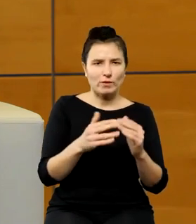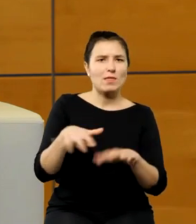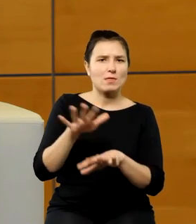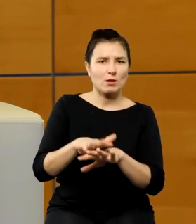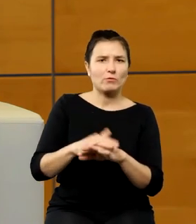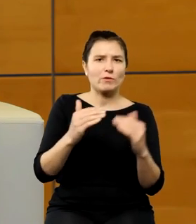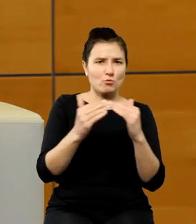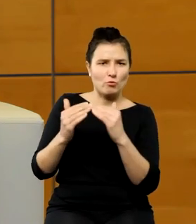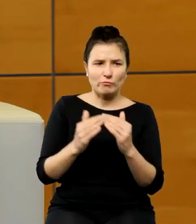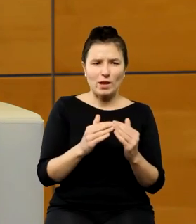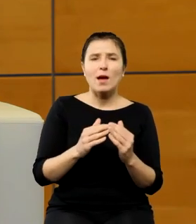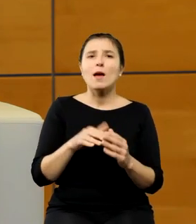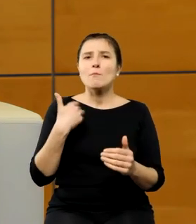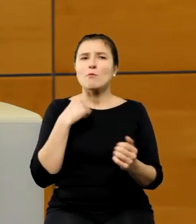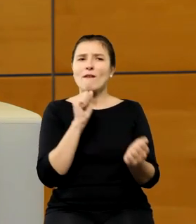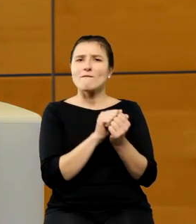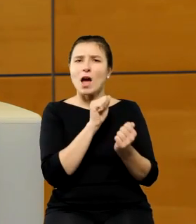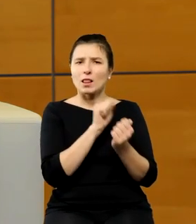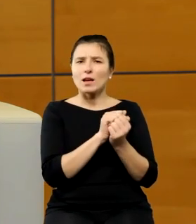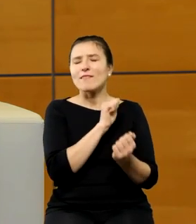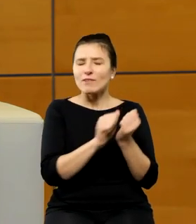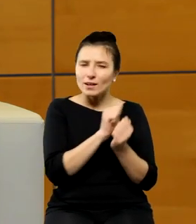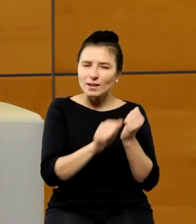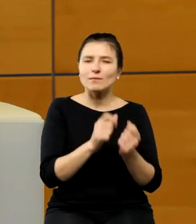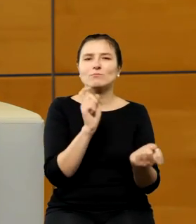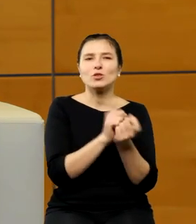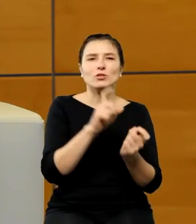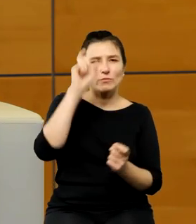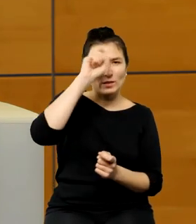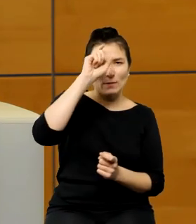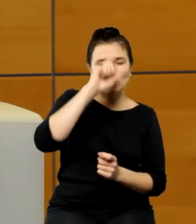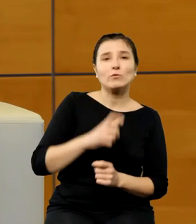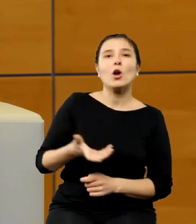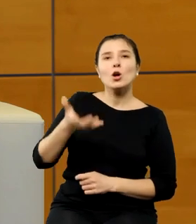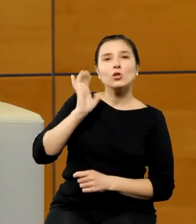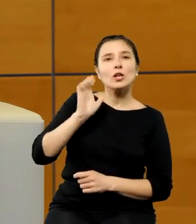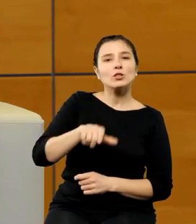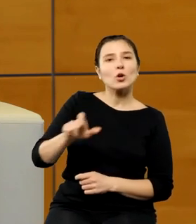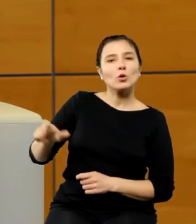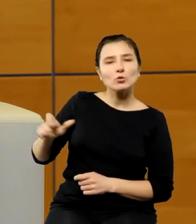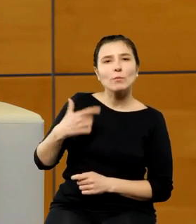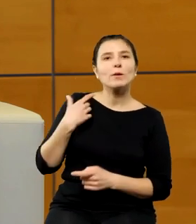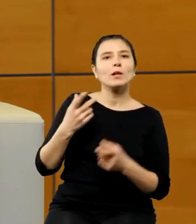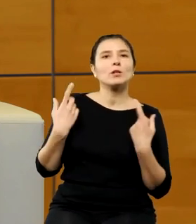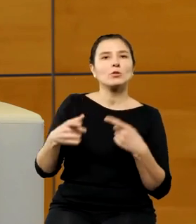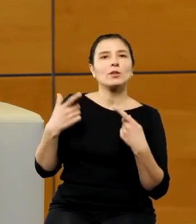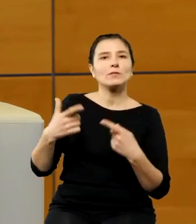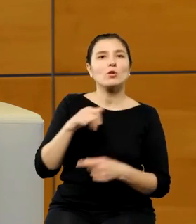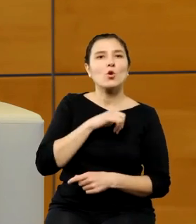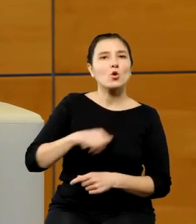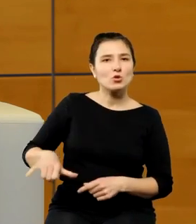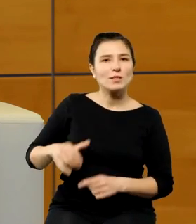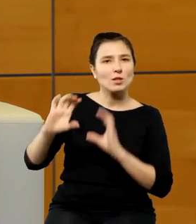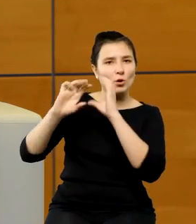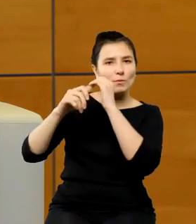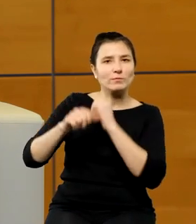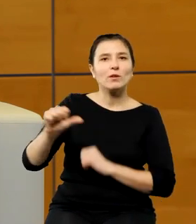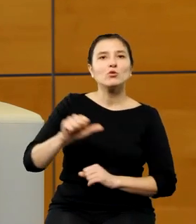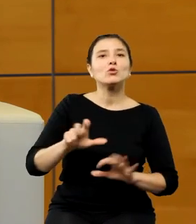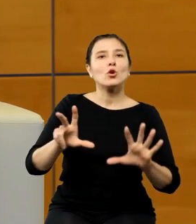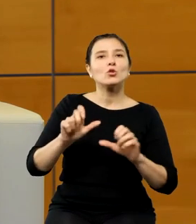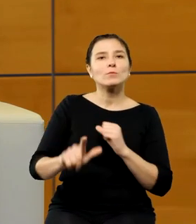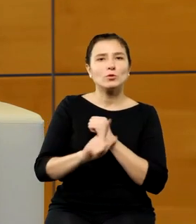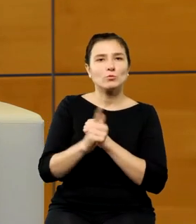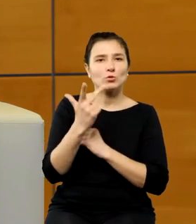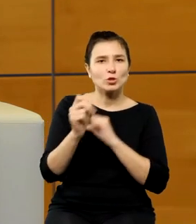czescy matematycy w Pradze zorganizowali obchody rocznicy kopernika ońskiej w 1873 roku